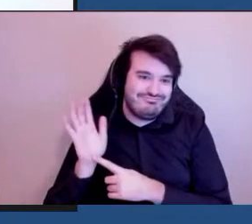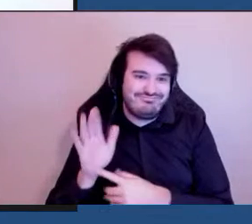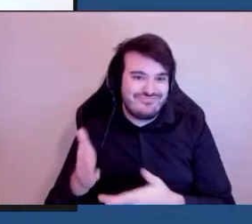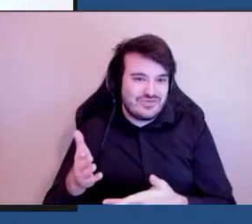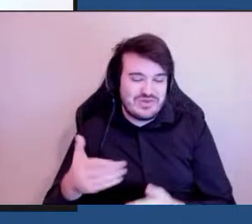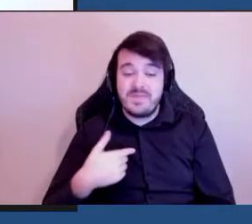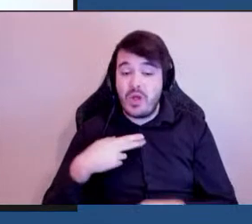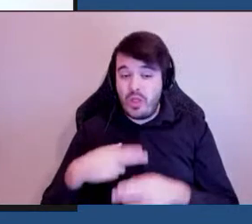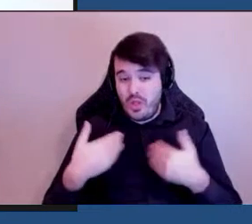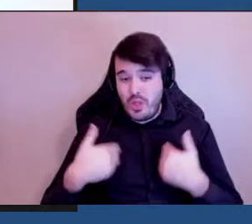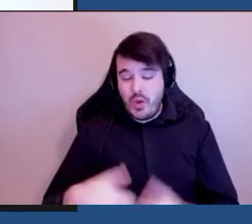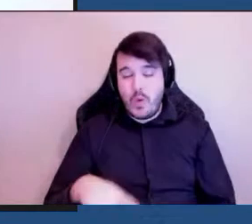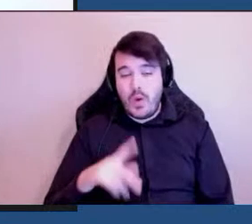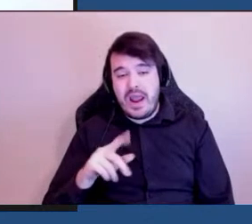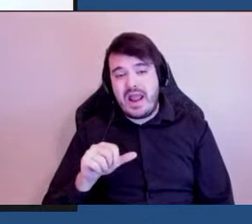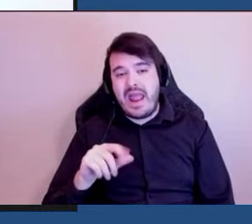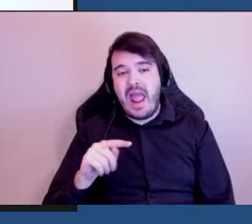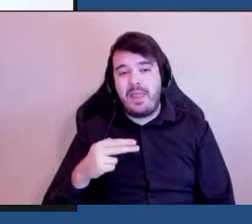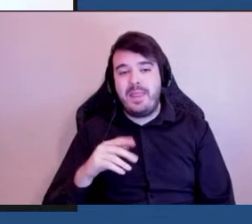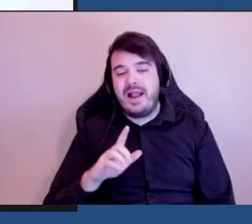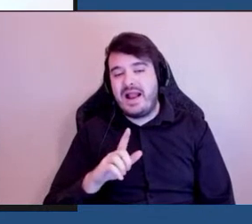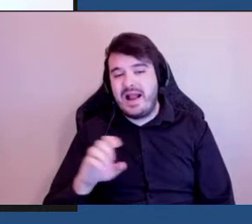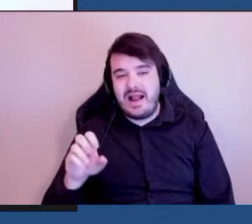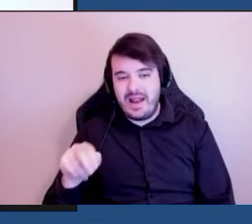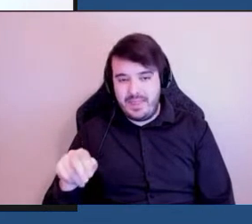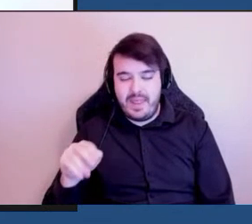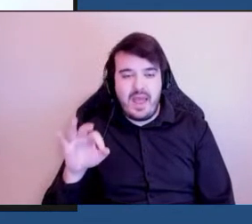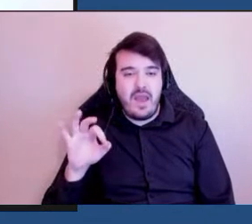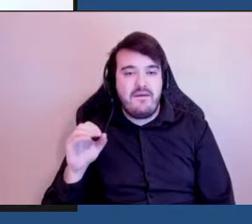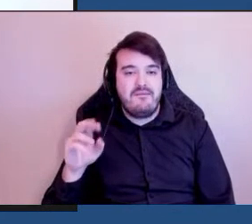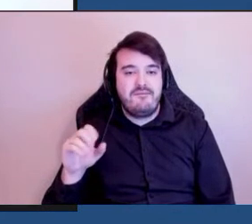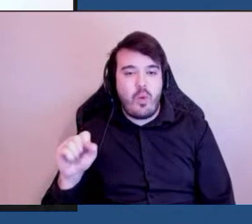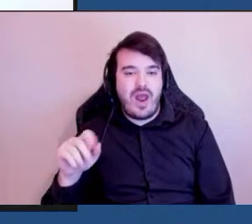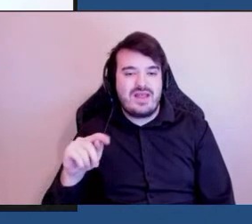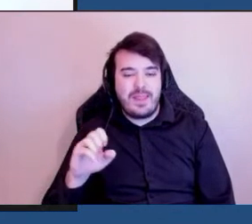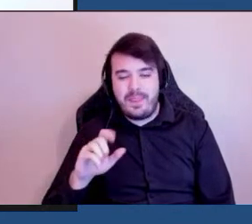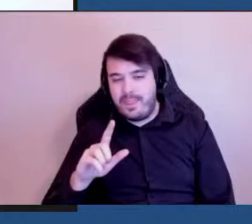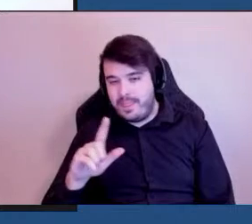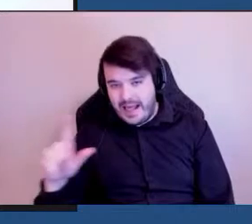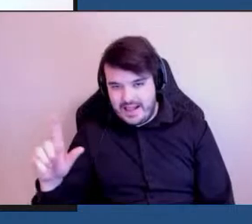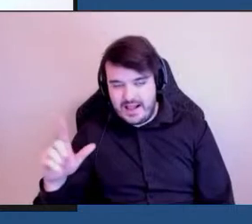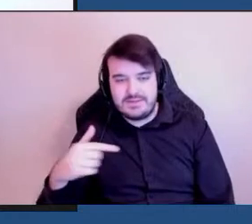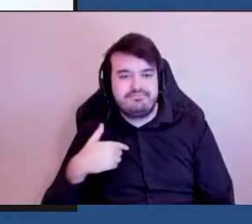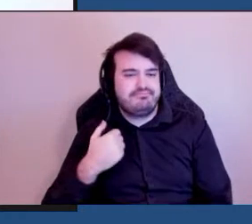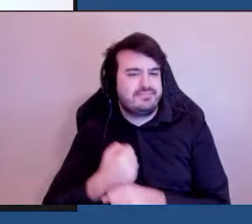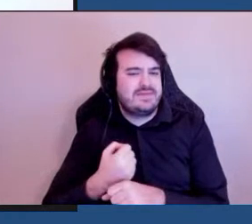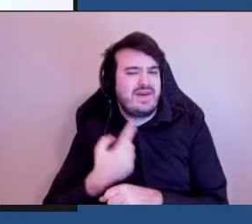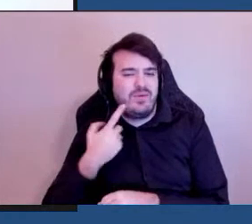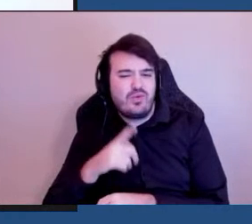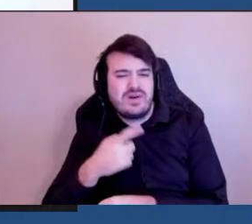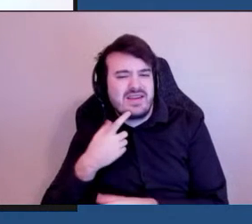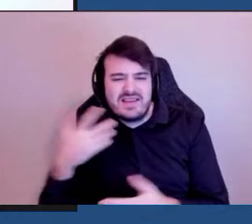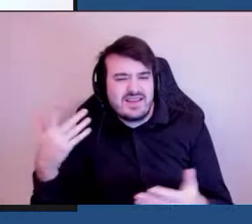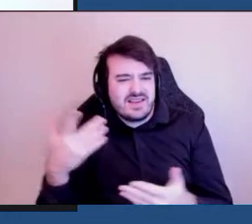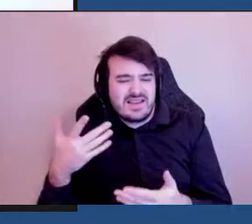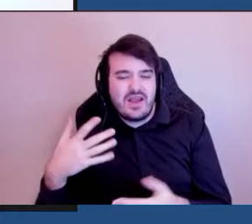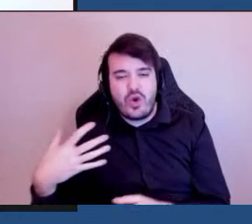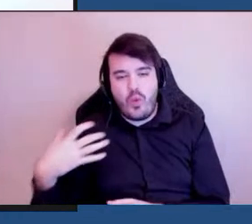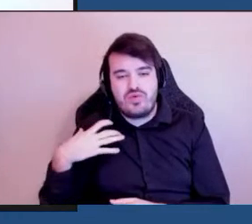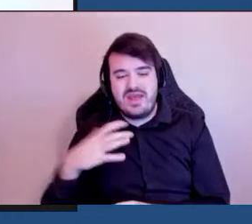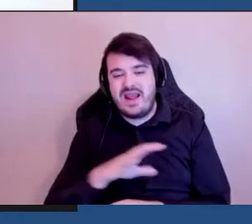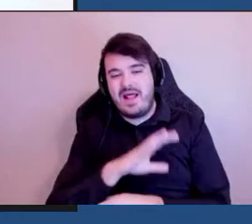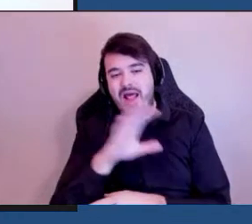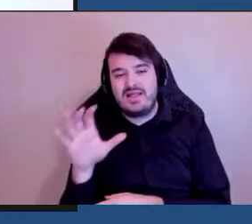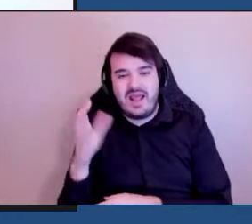Kathleen Forrestal et je travaille pour le Conseil canadien des